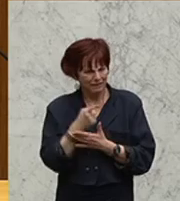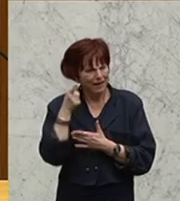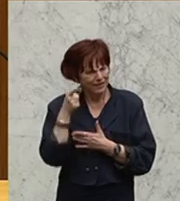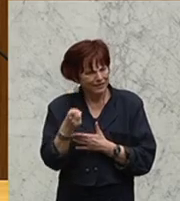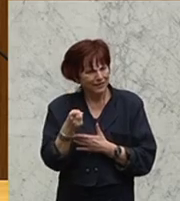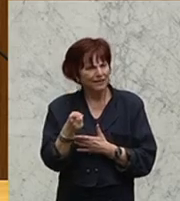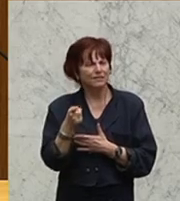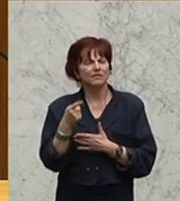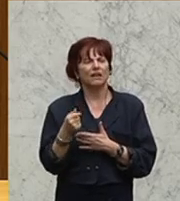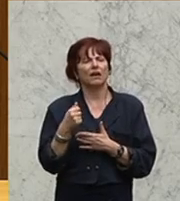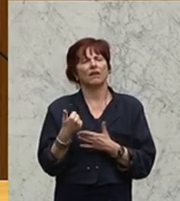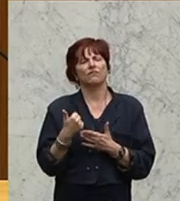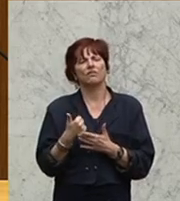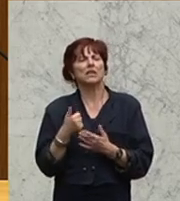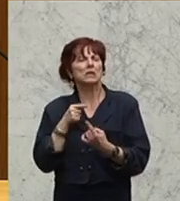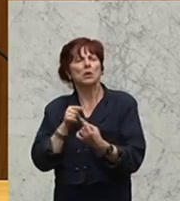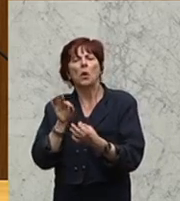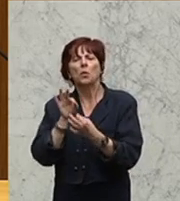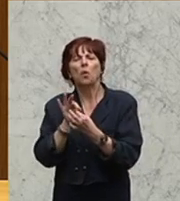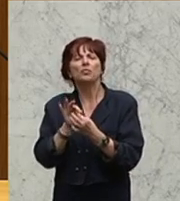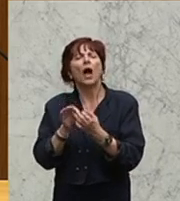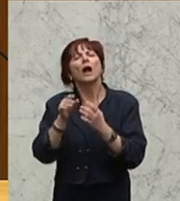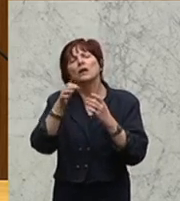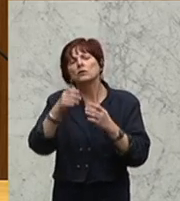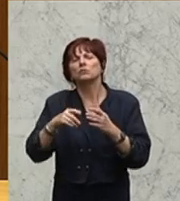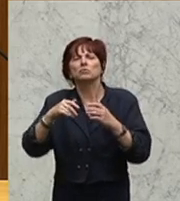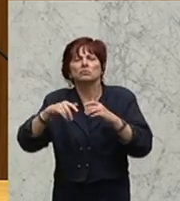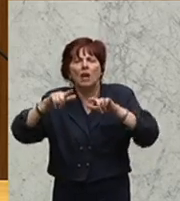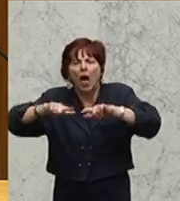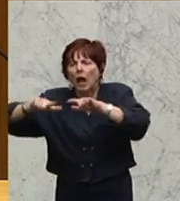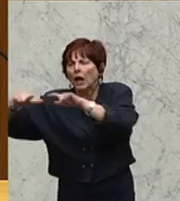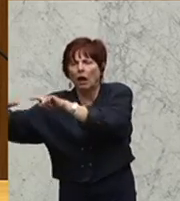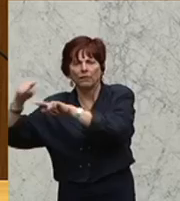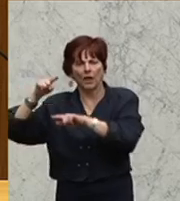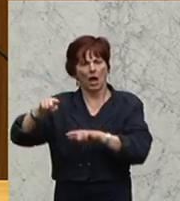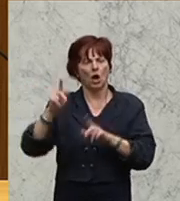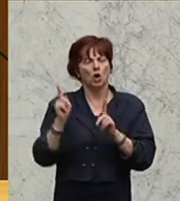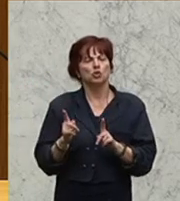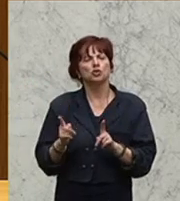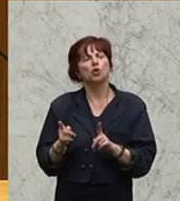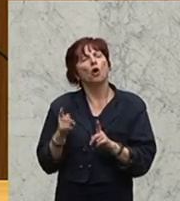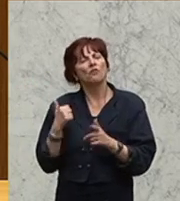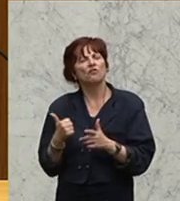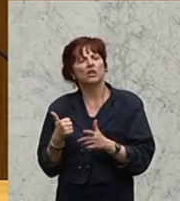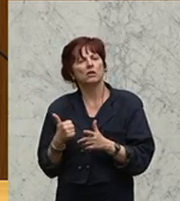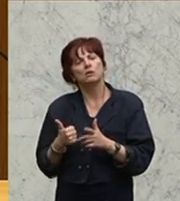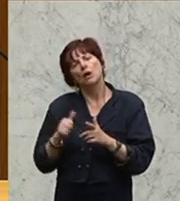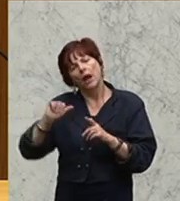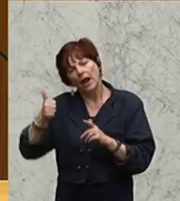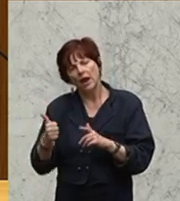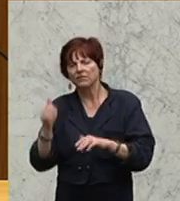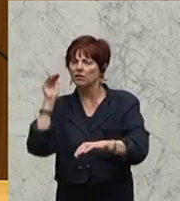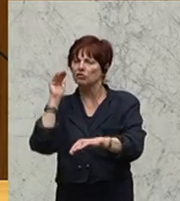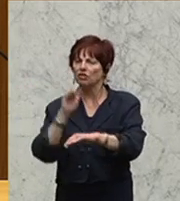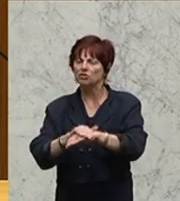ein Art erstes Verfahren, ein Feststellungsverfahren vornimmt, ob denn eine Aussicht besteht, als